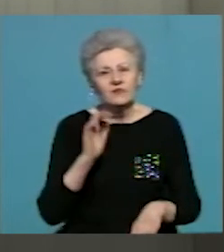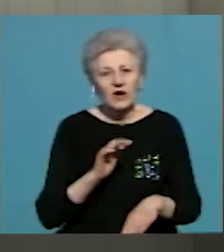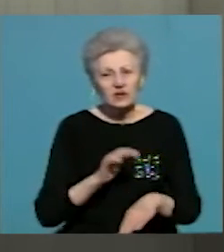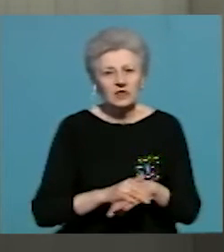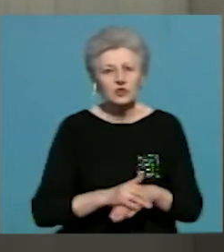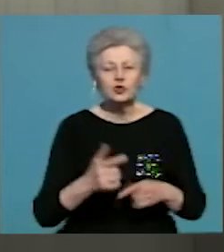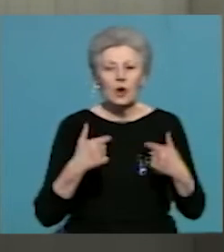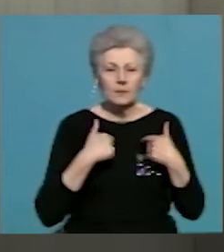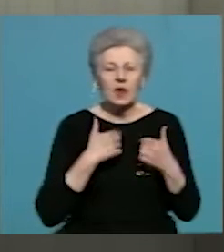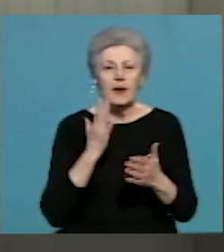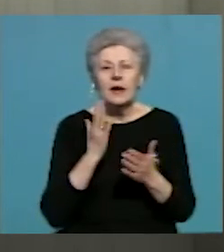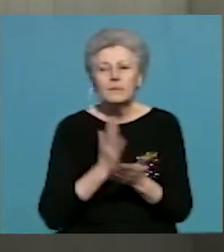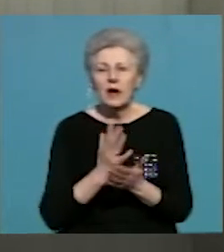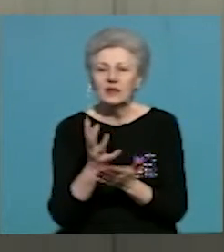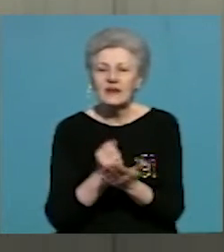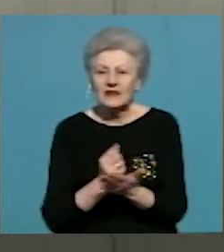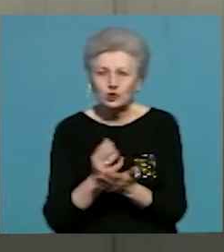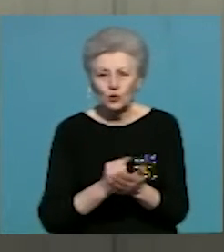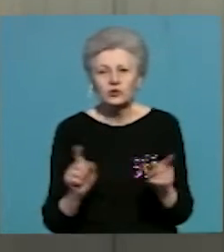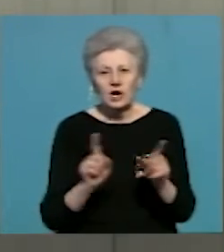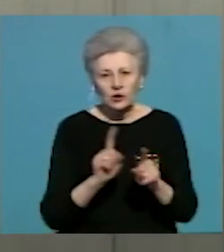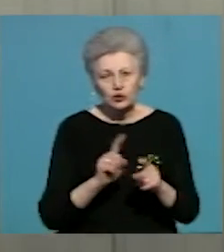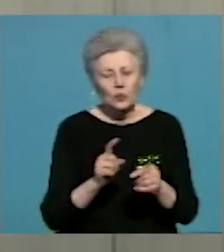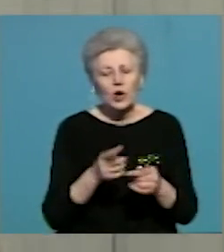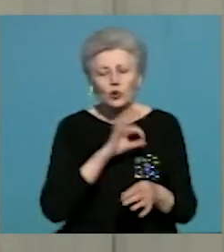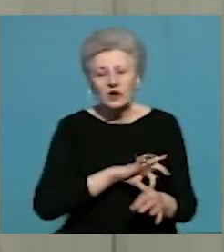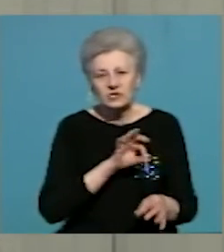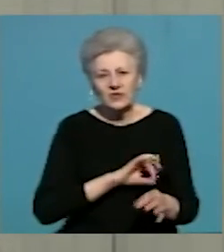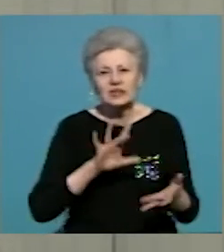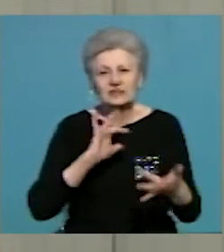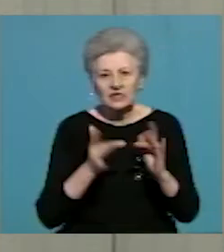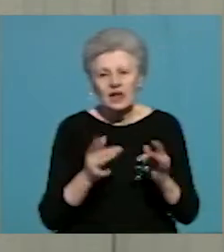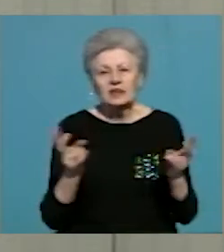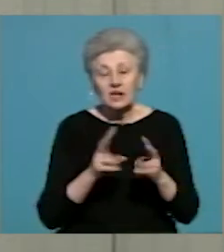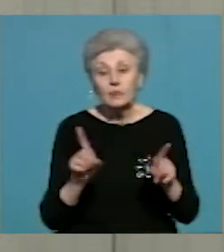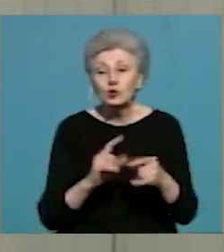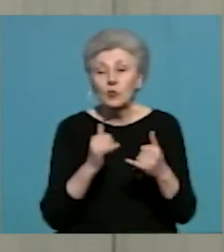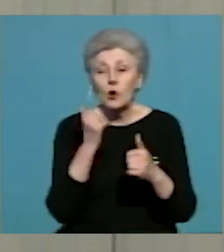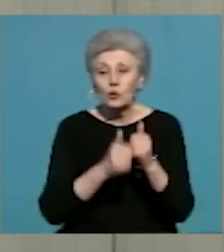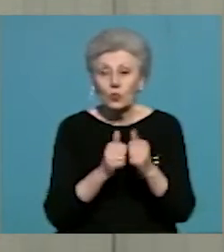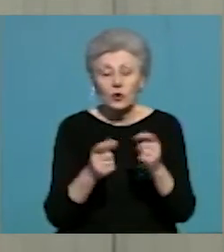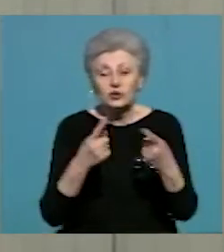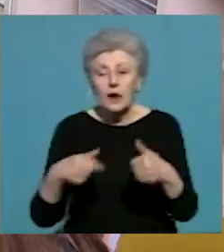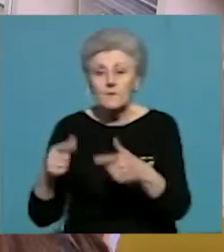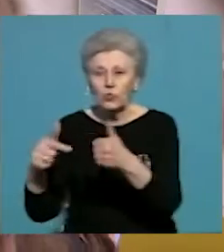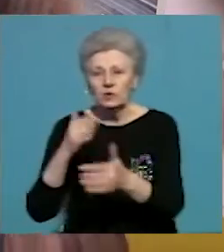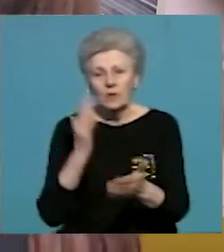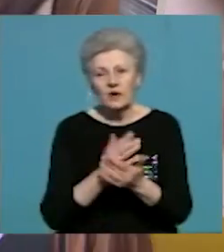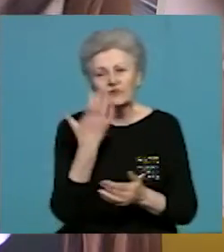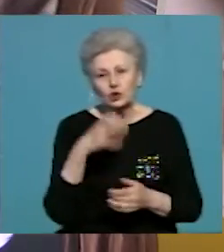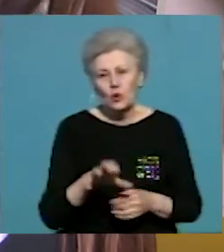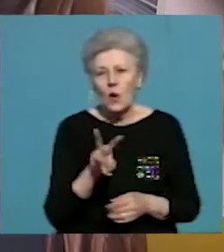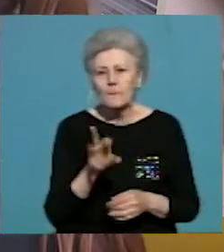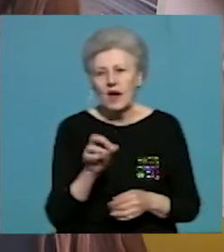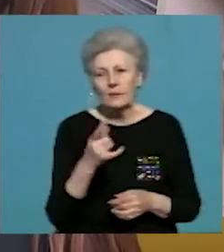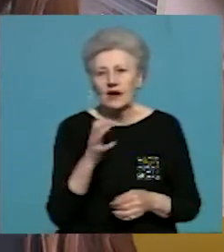ресурсу для того, щоб користуватися інтернет-мережею. Для нас стояла задача, щоб кожен заклад мав на сьогоднішній день 100 і більше мегабайт в секунду». За словами